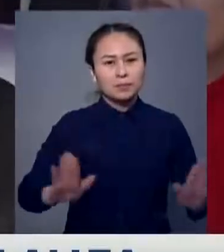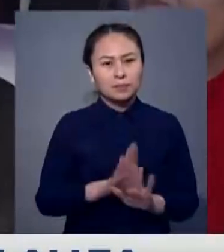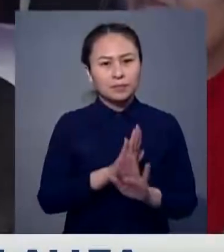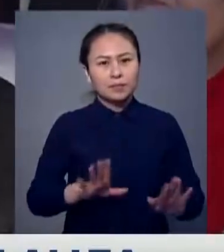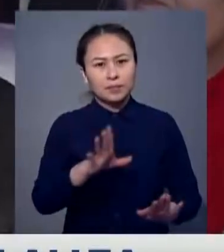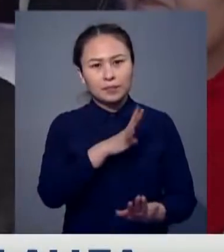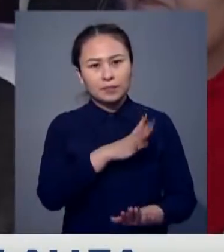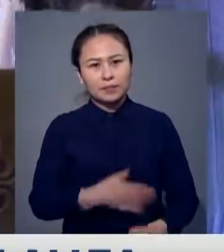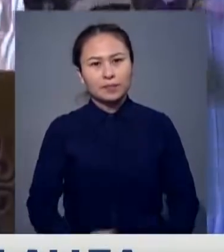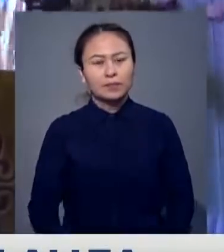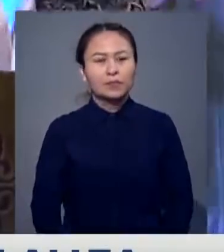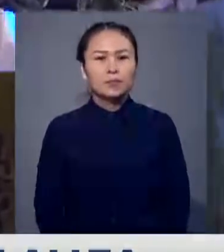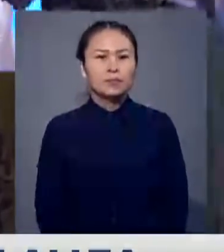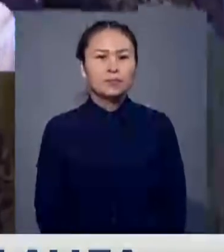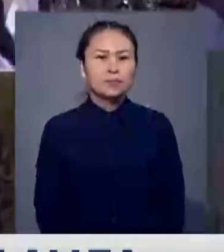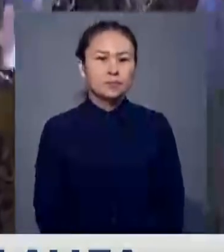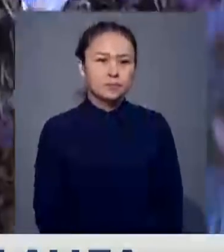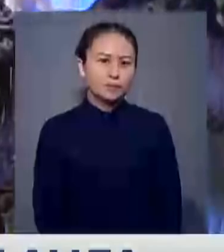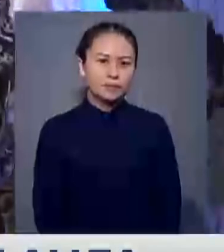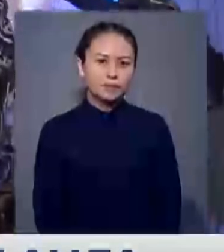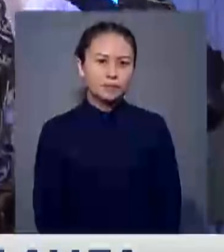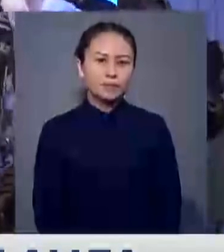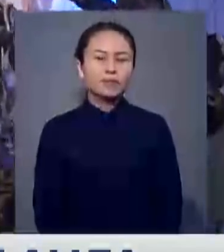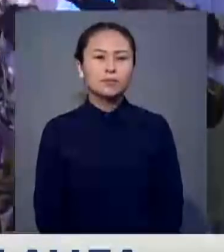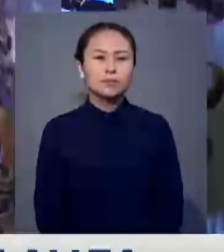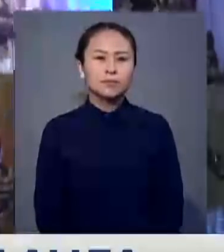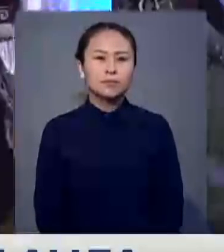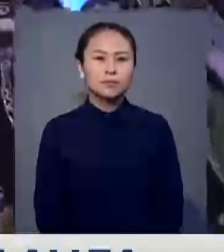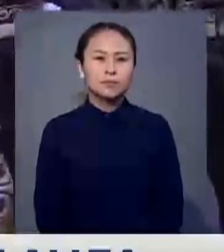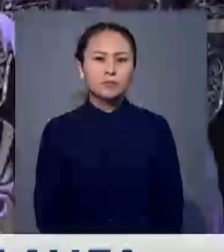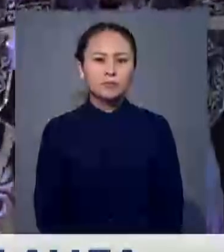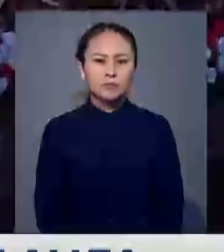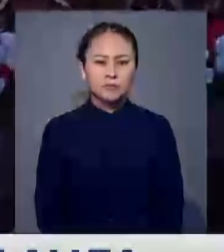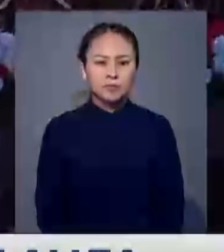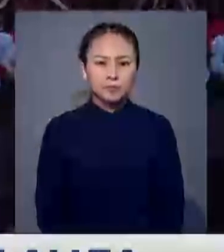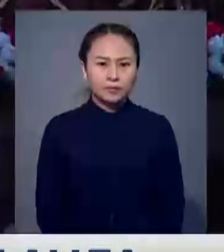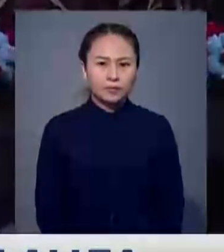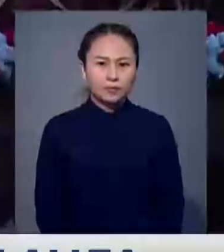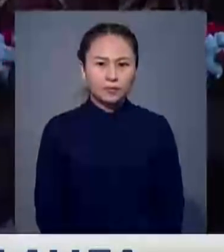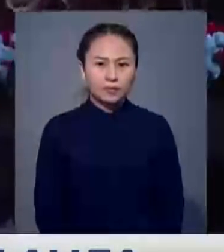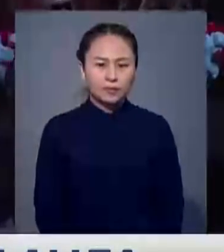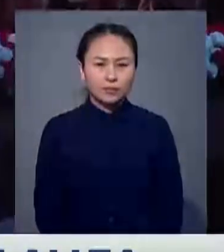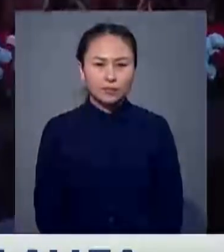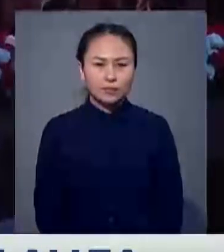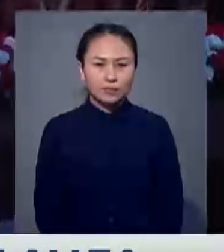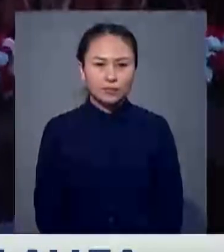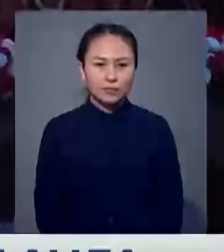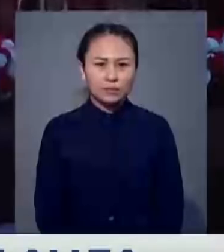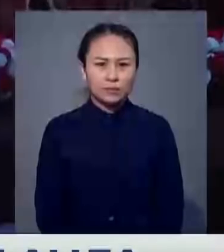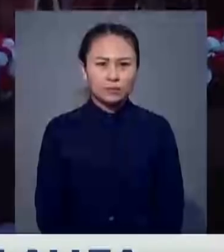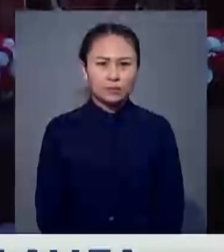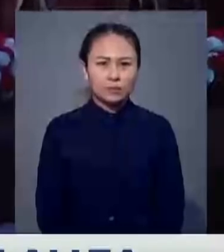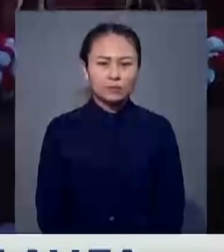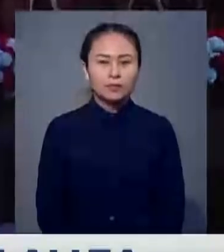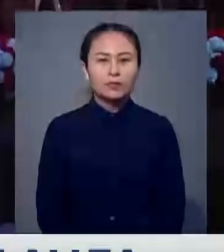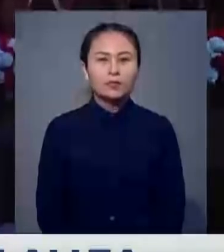шашу жашты. Болат Көгінай олы Медет өмірхан, Берг Жұбылай олы, Қабар 24, Шығыс Қазақсын оғылсы Абай ауданынан.